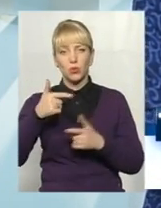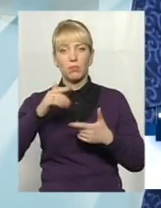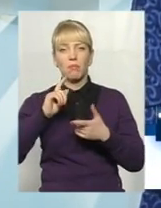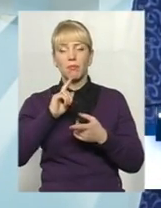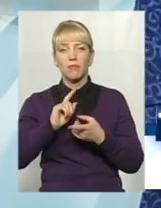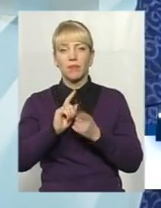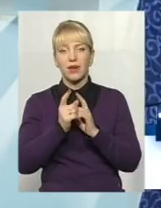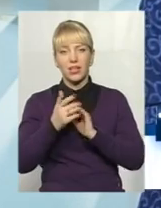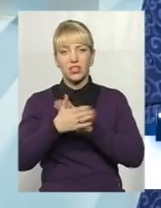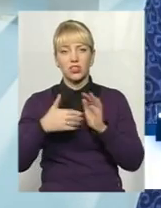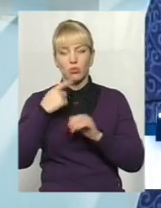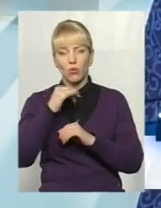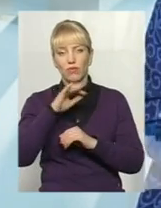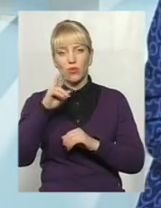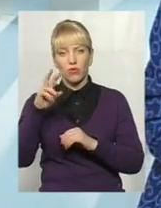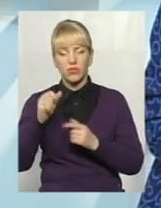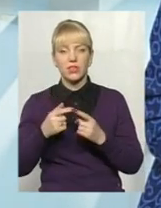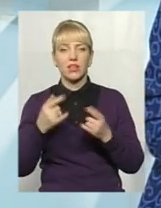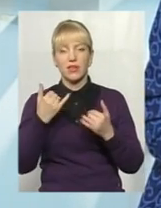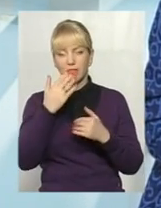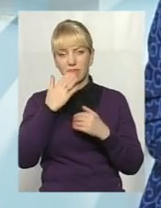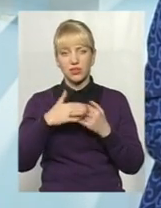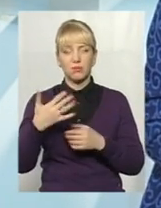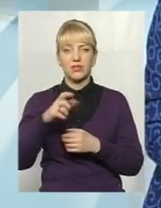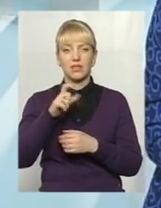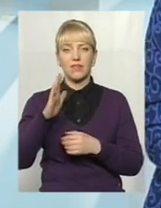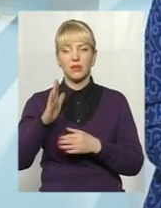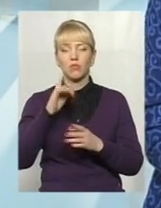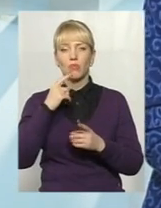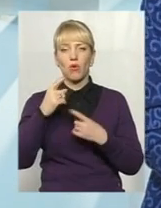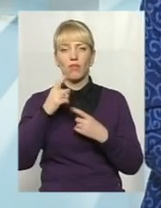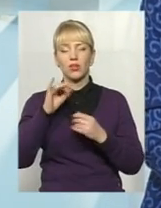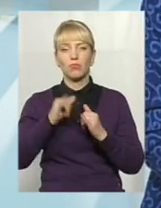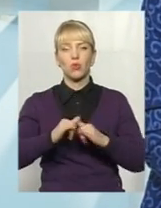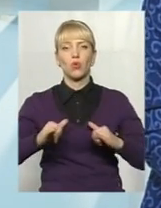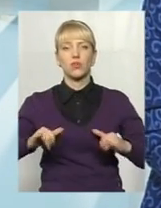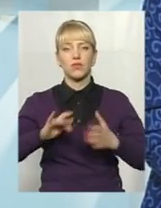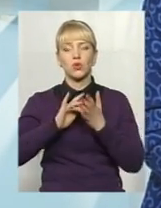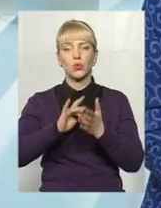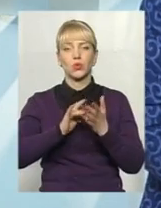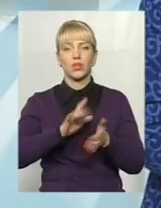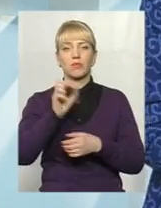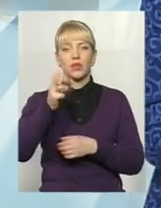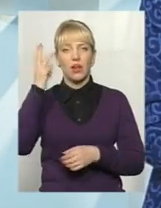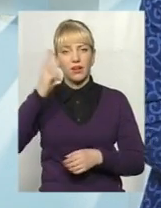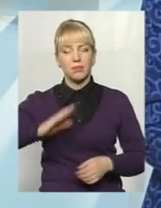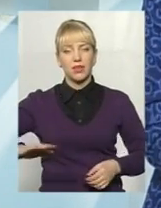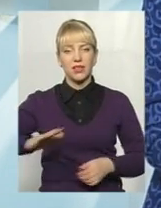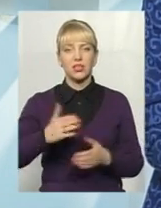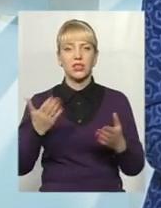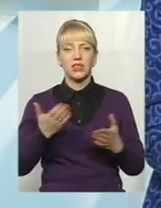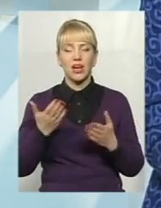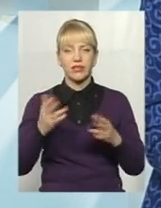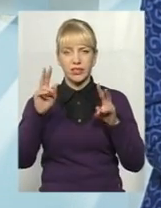Фіновської. І нині, в найближчих 50 хвилин, ми говоритимемо про розвиток туризму на Хмельниччині. Які